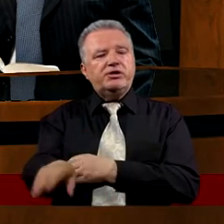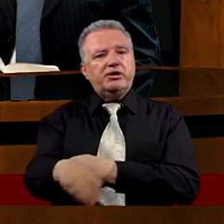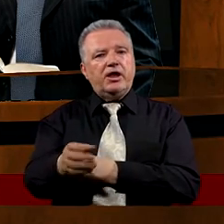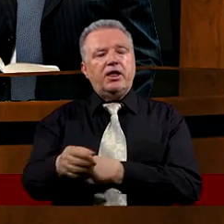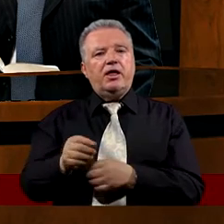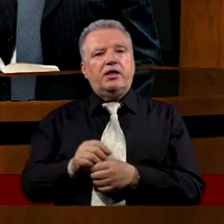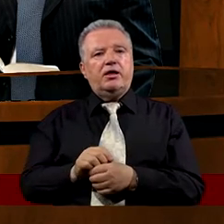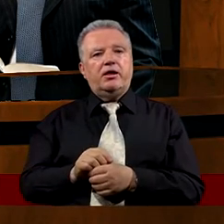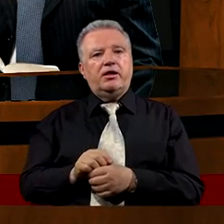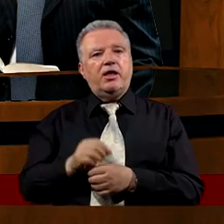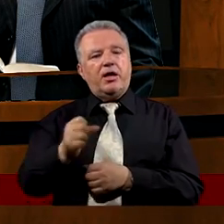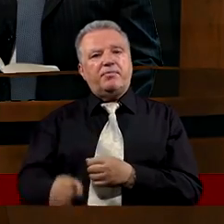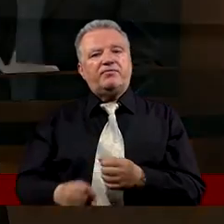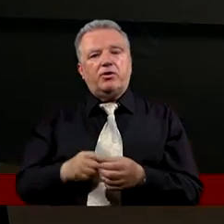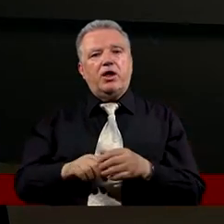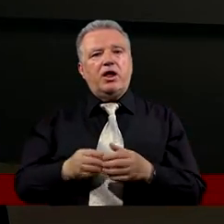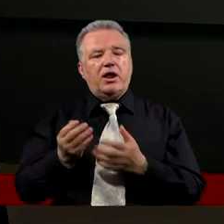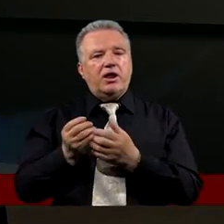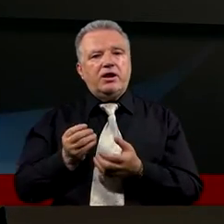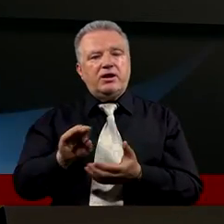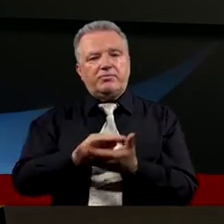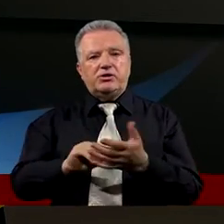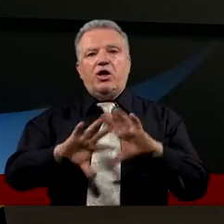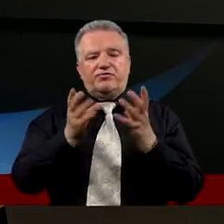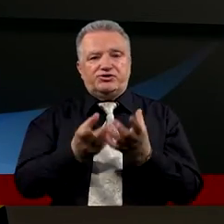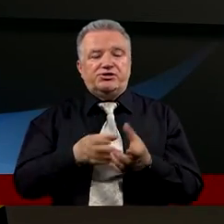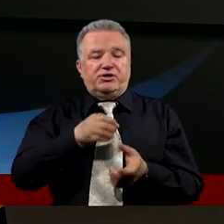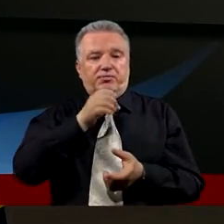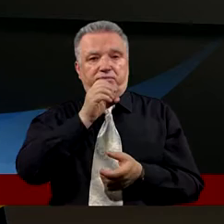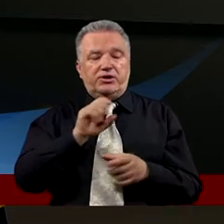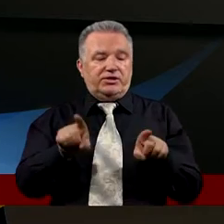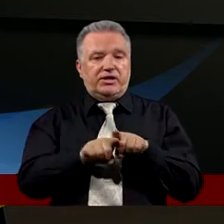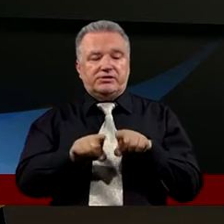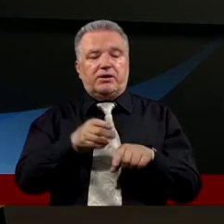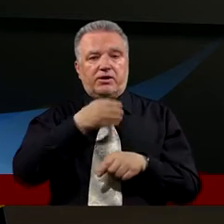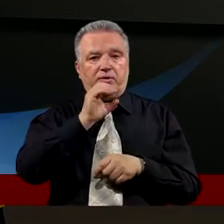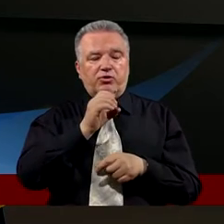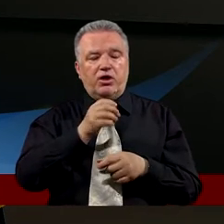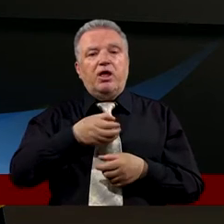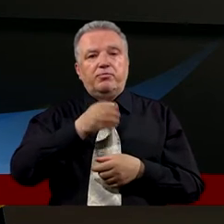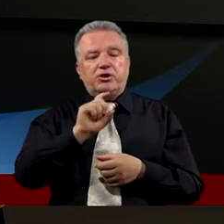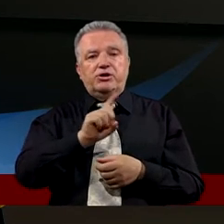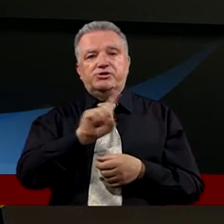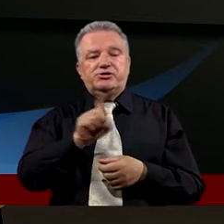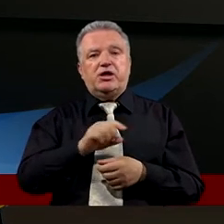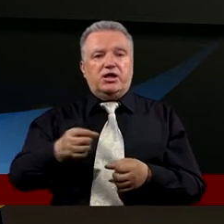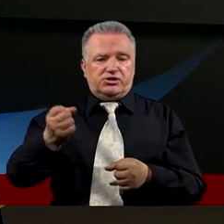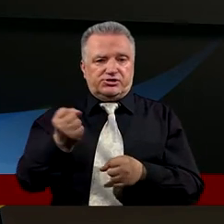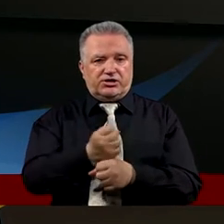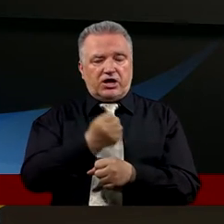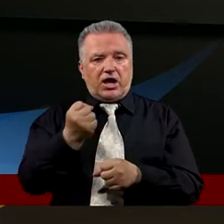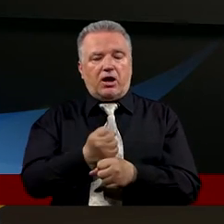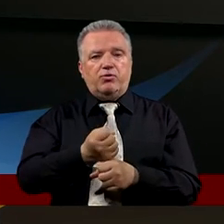Napisał wszyscy ten sam napój duchowy Pili Pili bowiem z duchowej skały Która im towarzyszyła